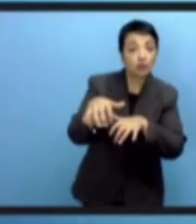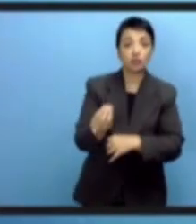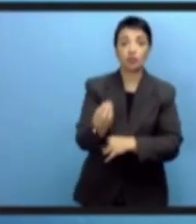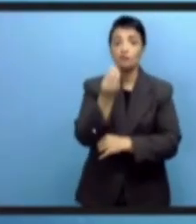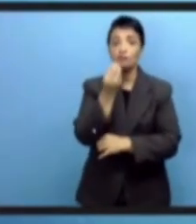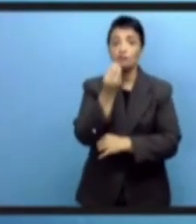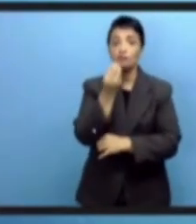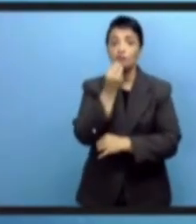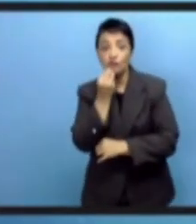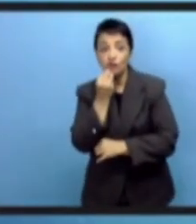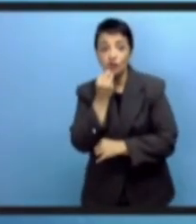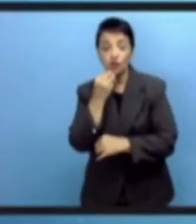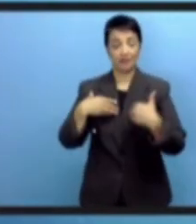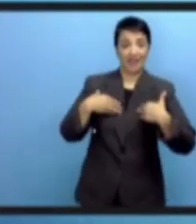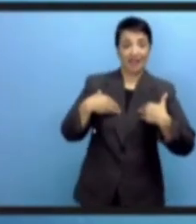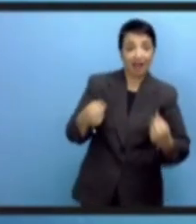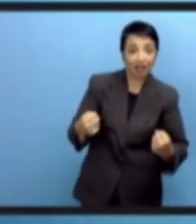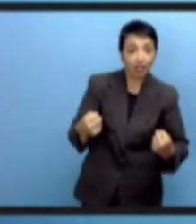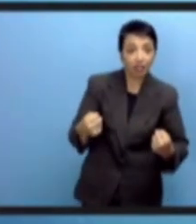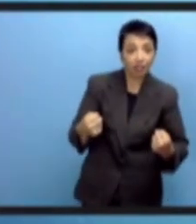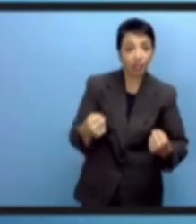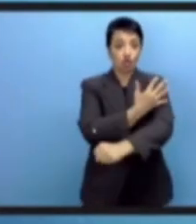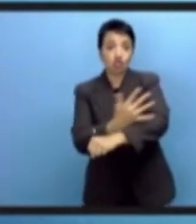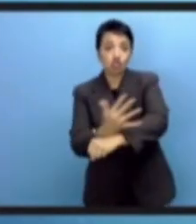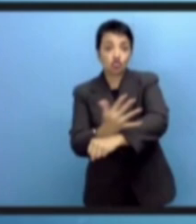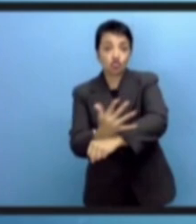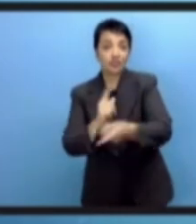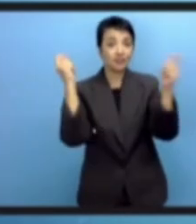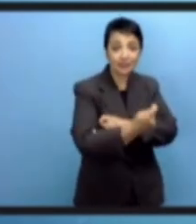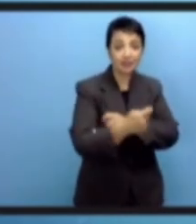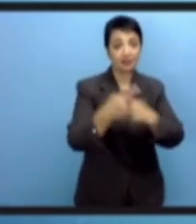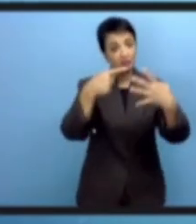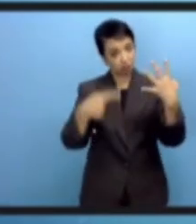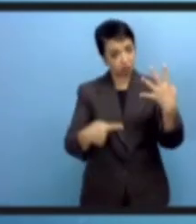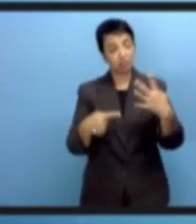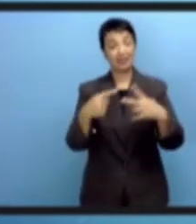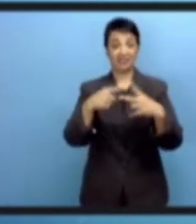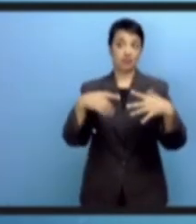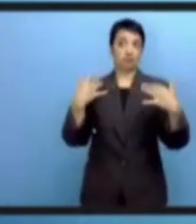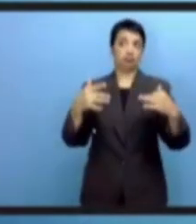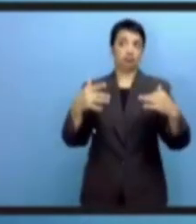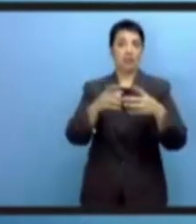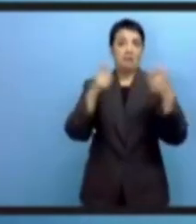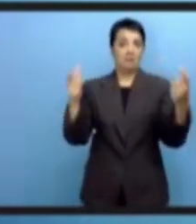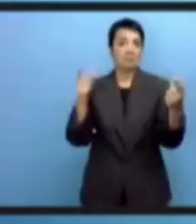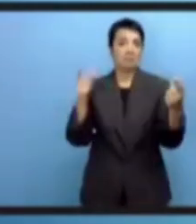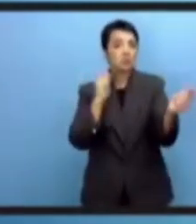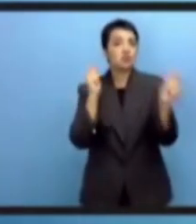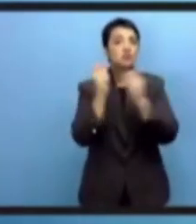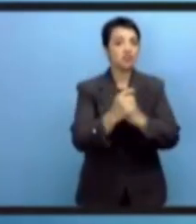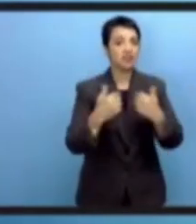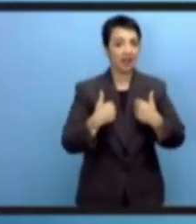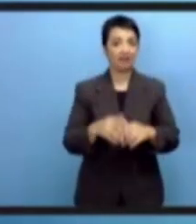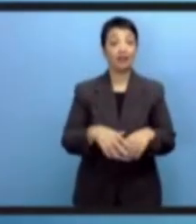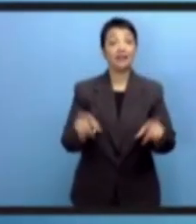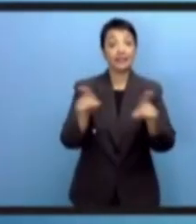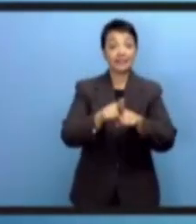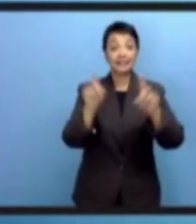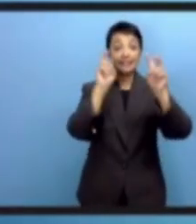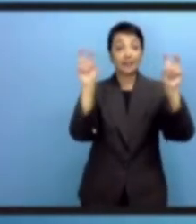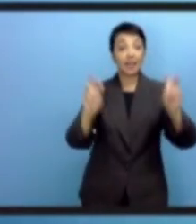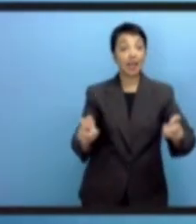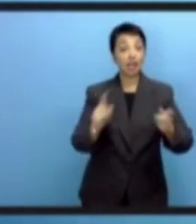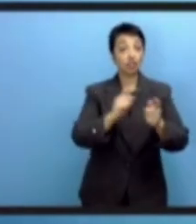значит для системы работы с данными? Необходимо развивать человеческие